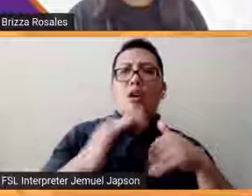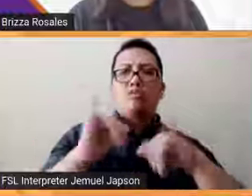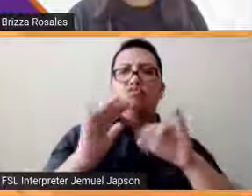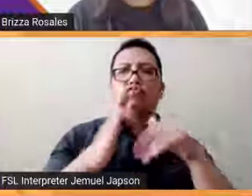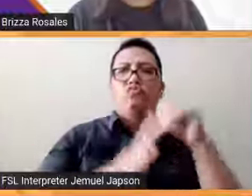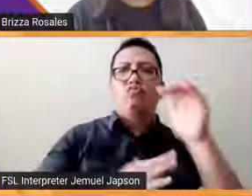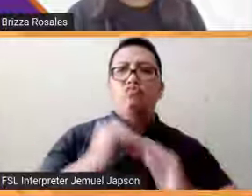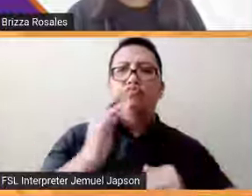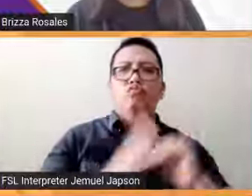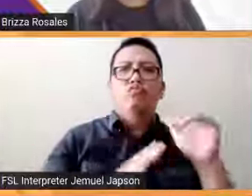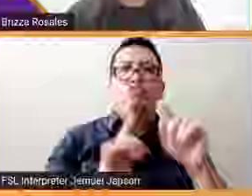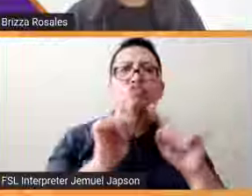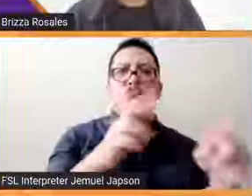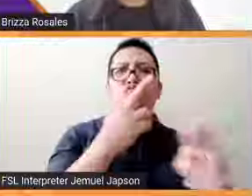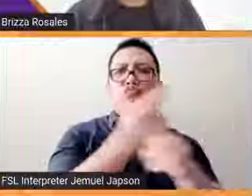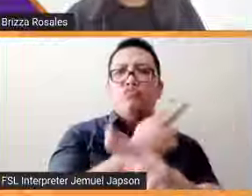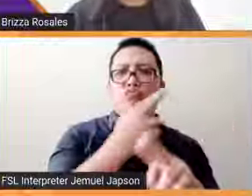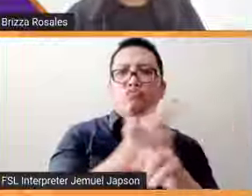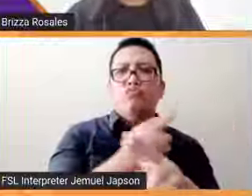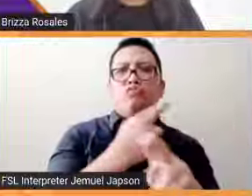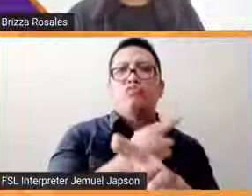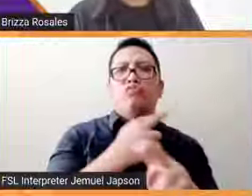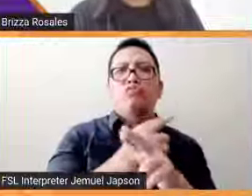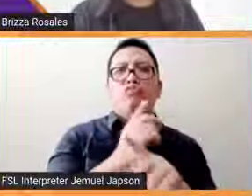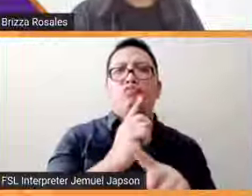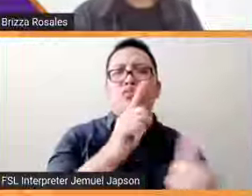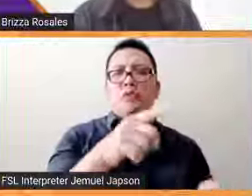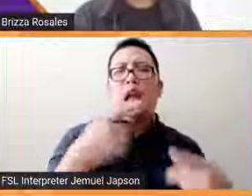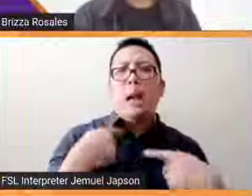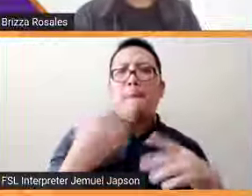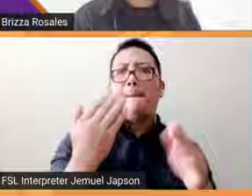botante sa regular polling places na may express lane